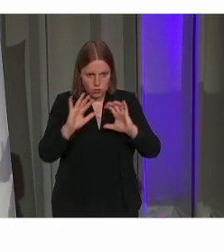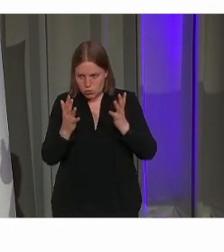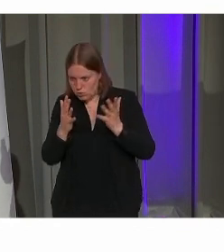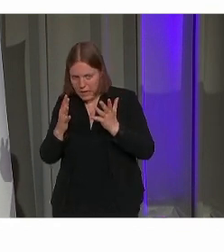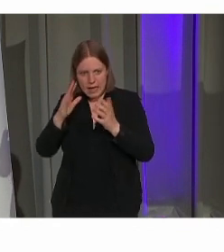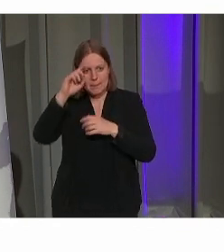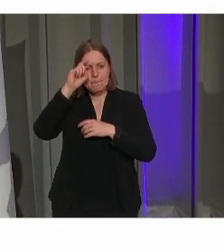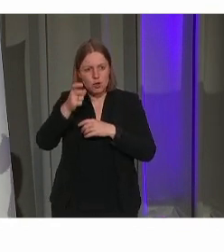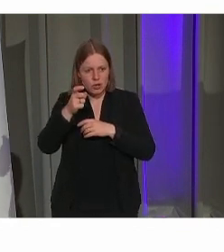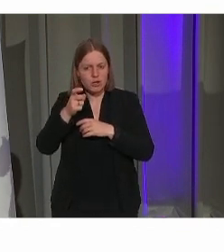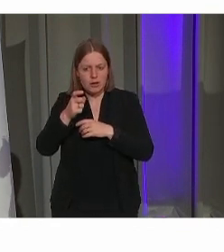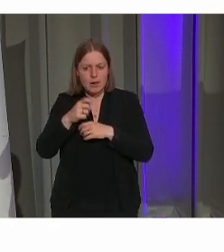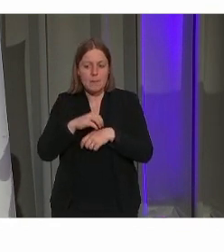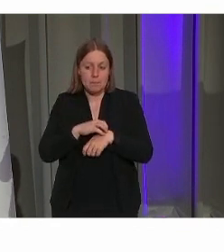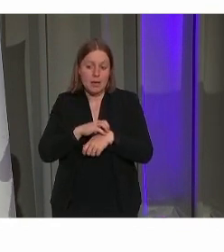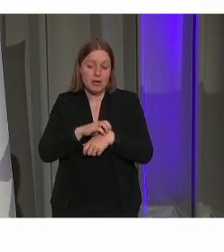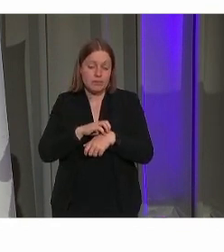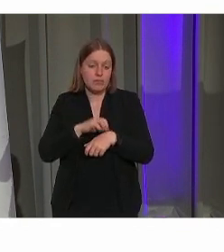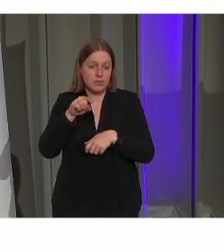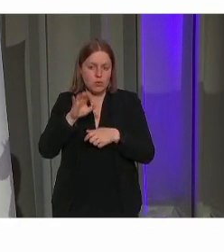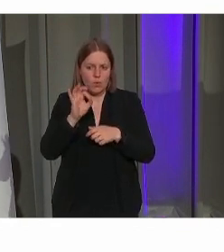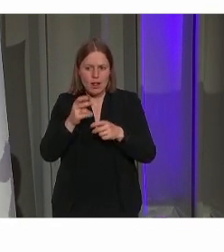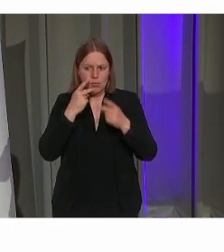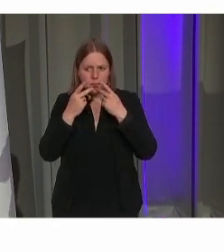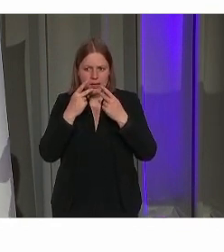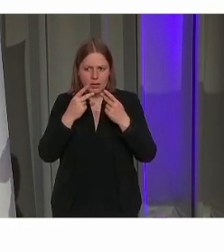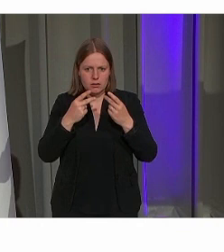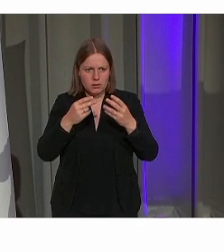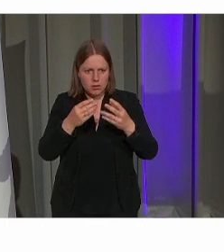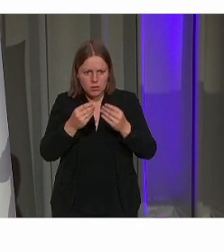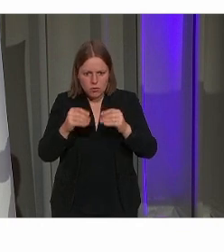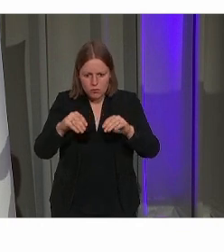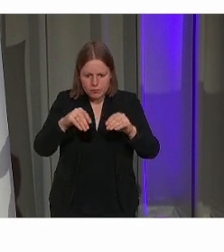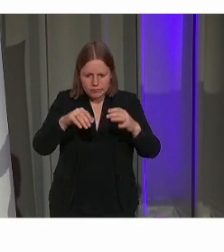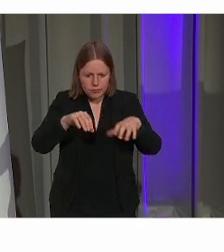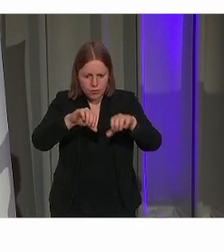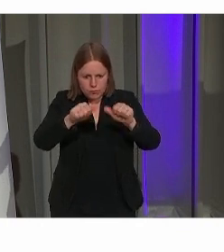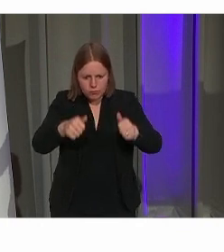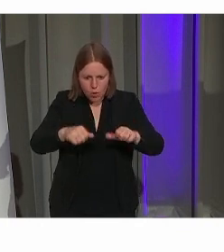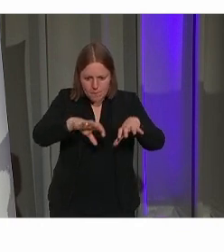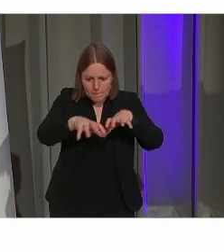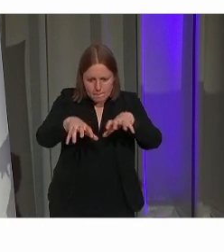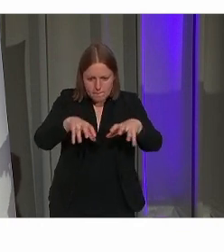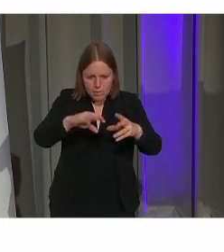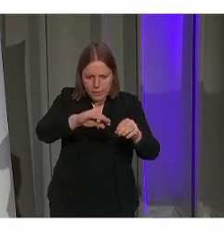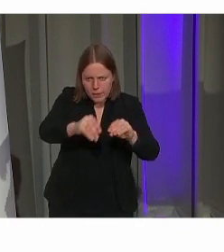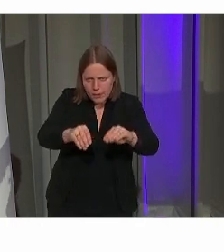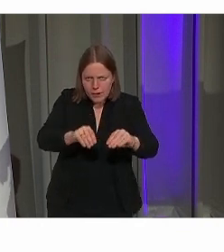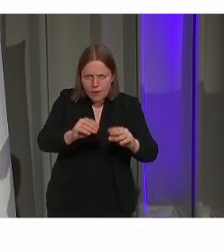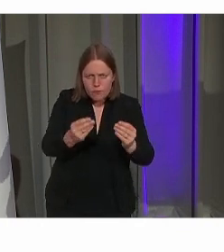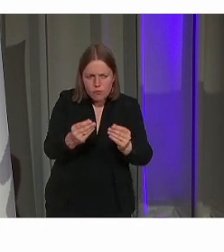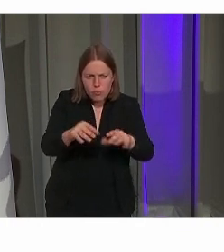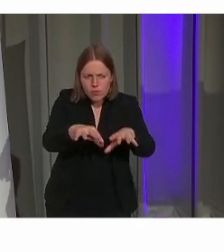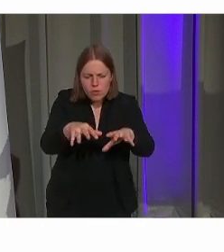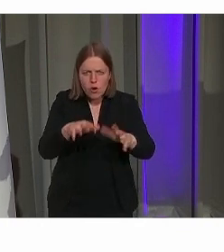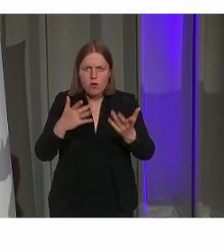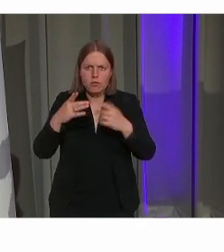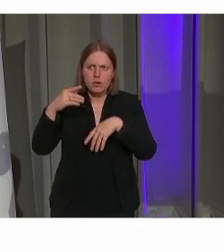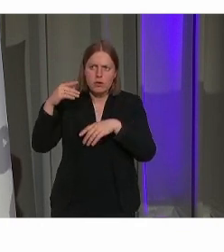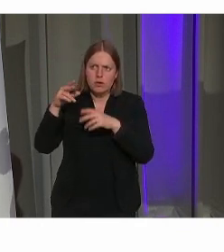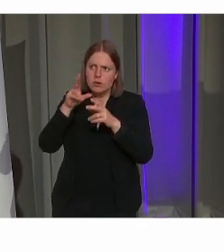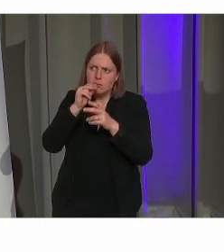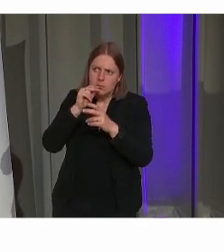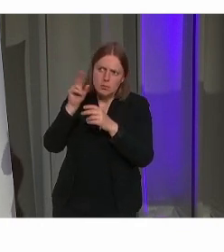Maar daar is wel ingezet op tactiele elementen, op audioguides en op gebarentaal.